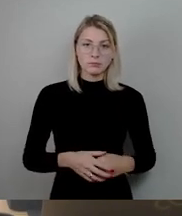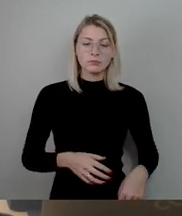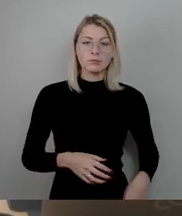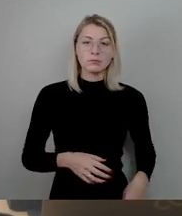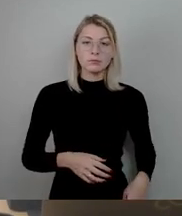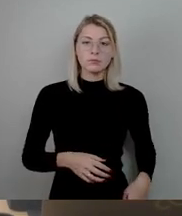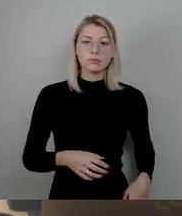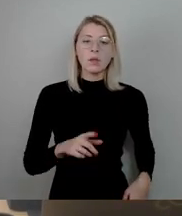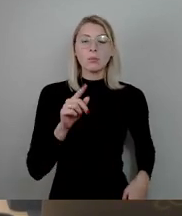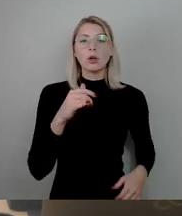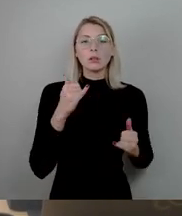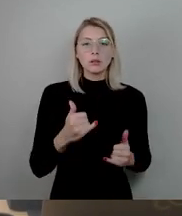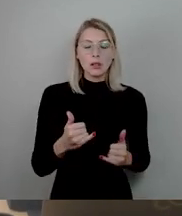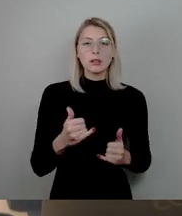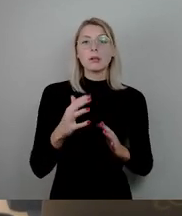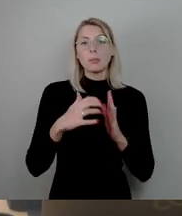federführenden Ausschussbericht.